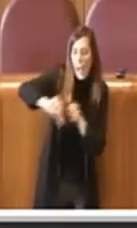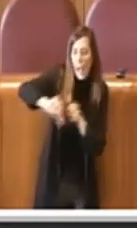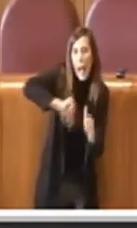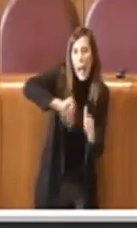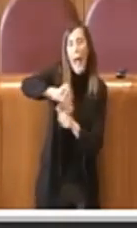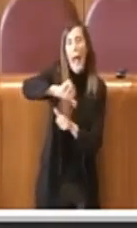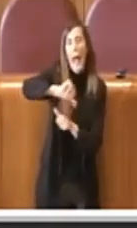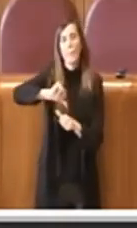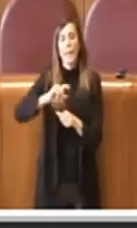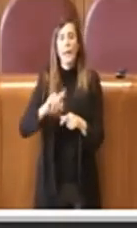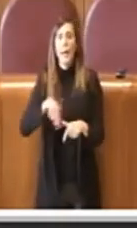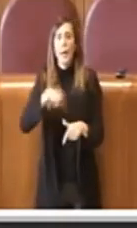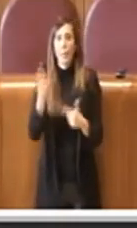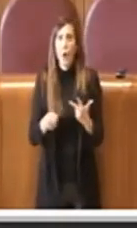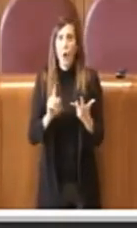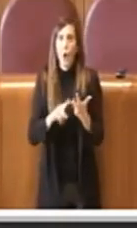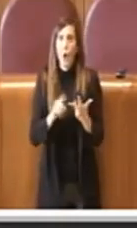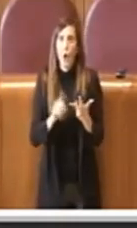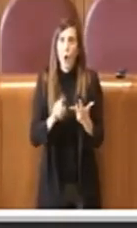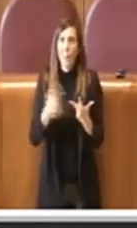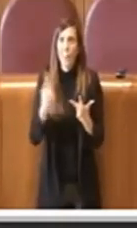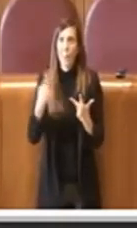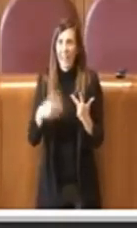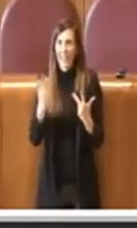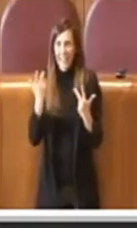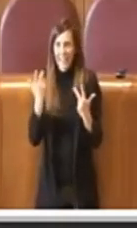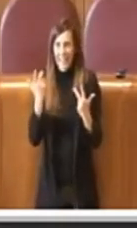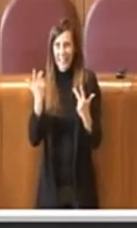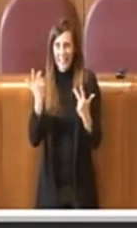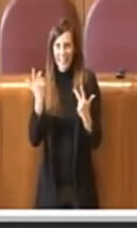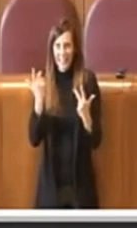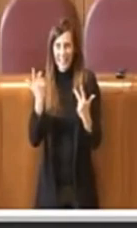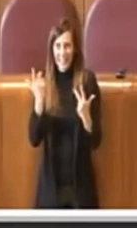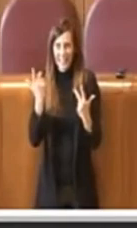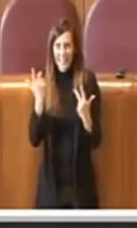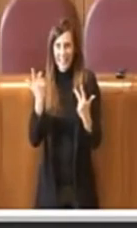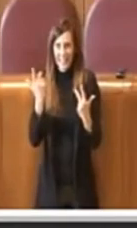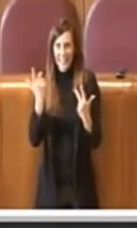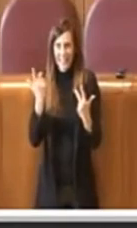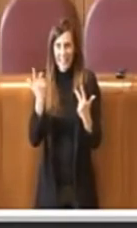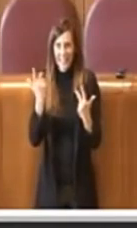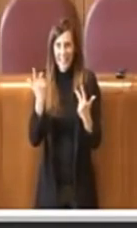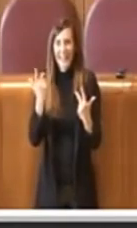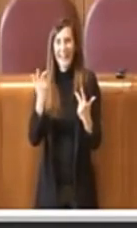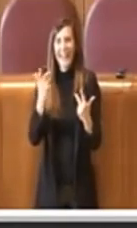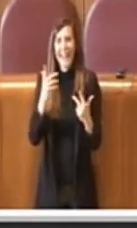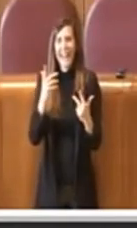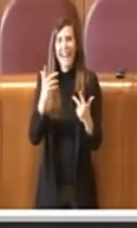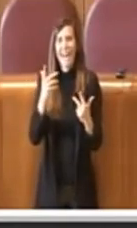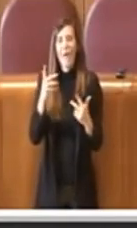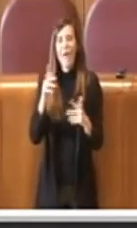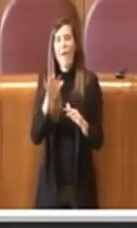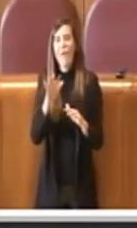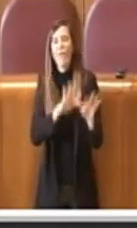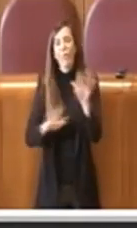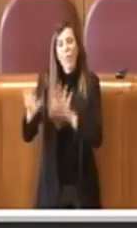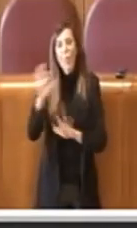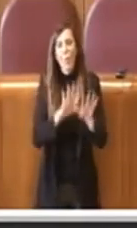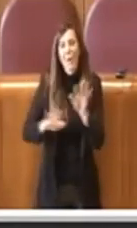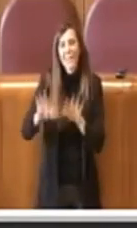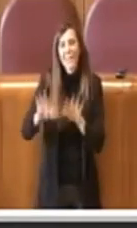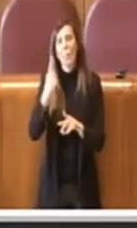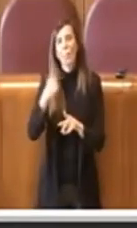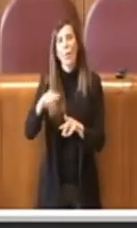Poi, per contrastare in qualche modo la disinformazione e il fenomeno d